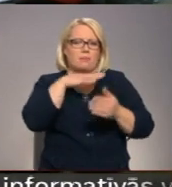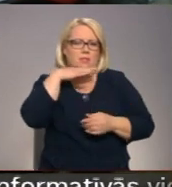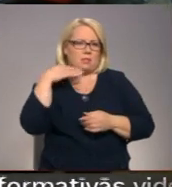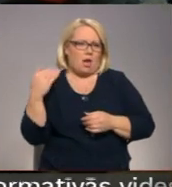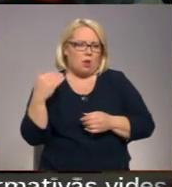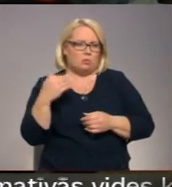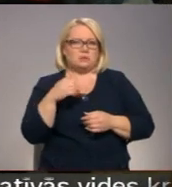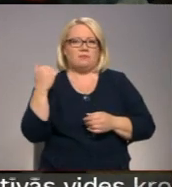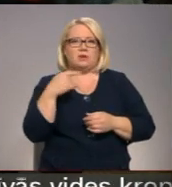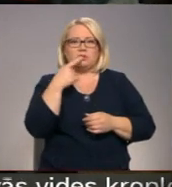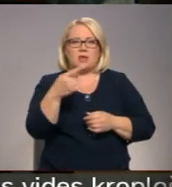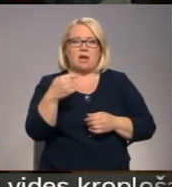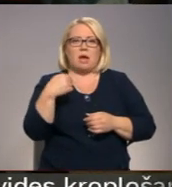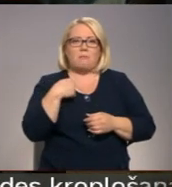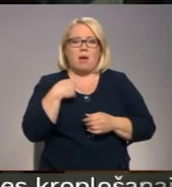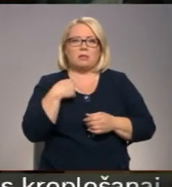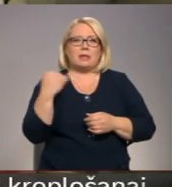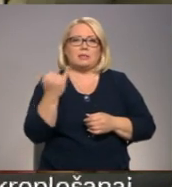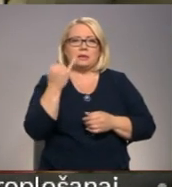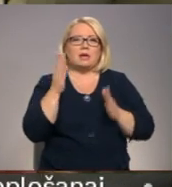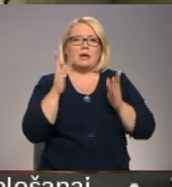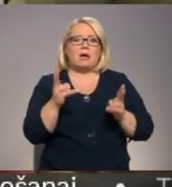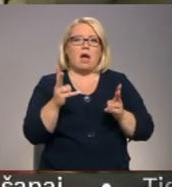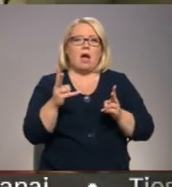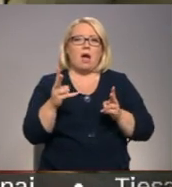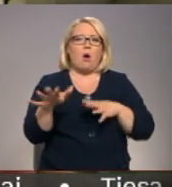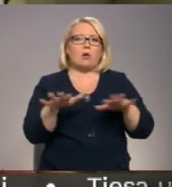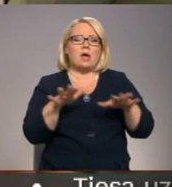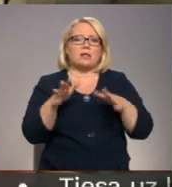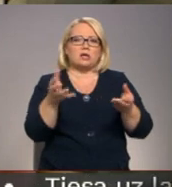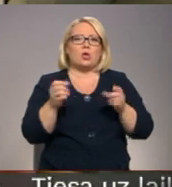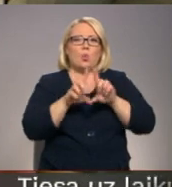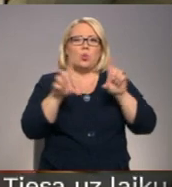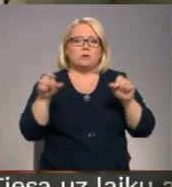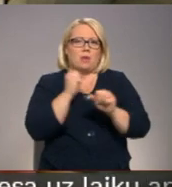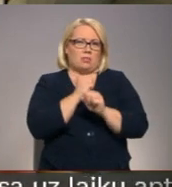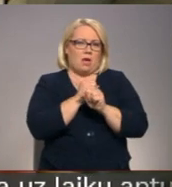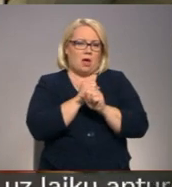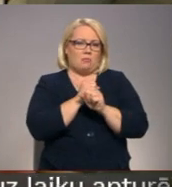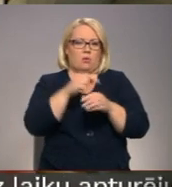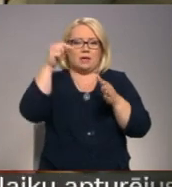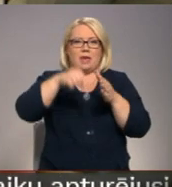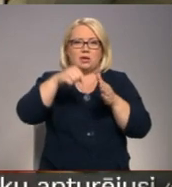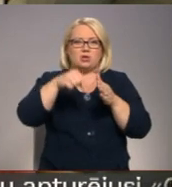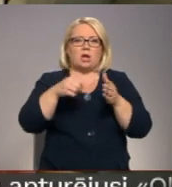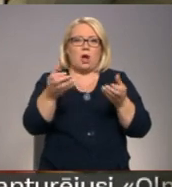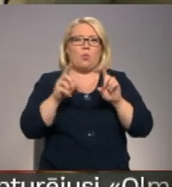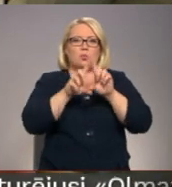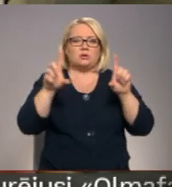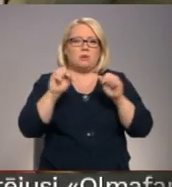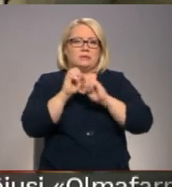Man interesēja, kā organizēt uzņēmumā darba ar šo likumu par iekšēju uzņēmumu sistēmu,